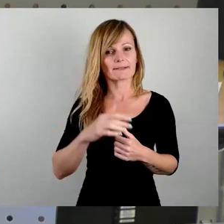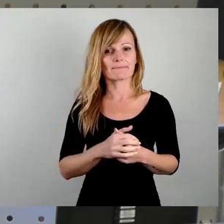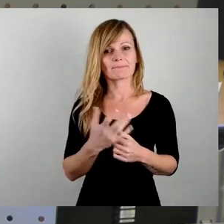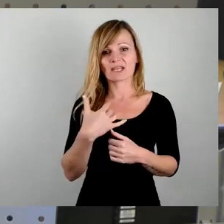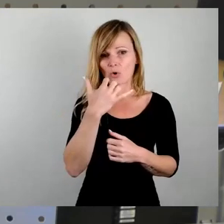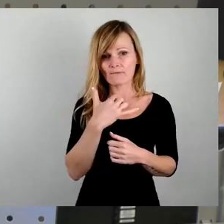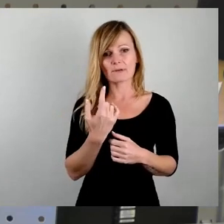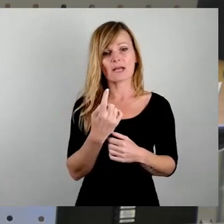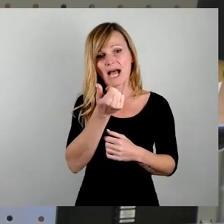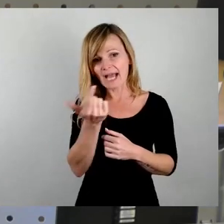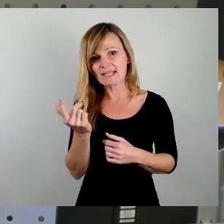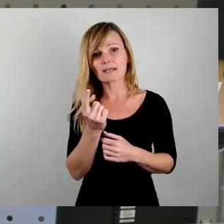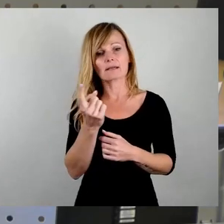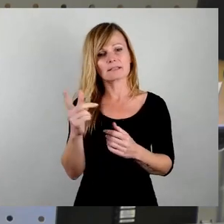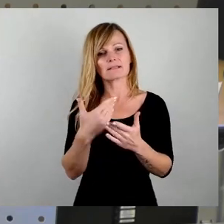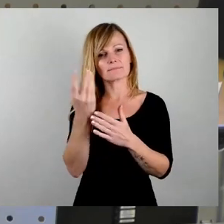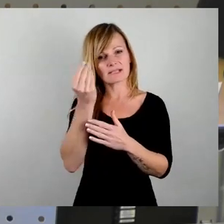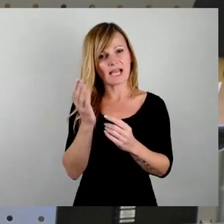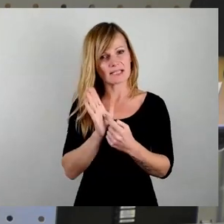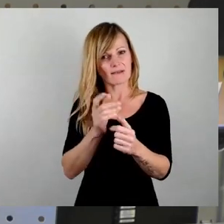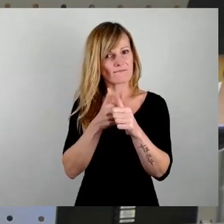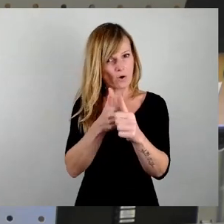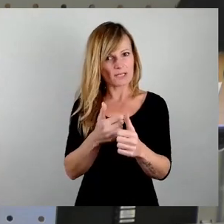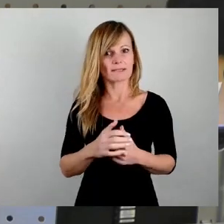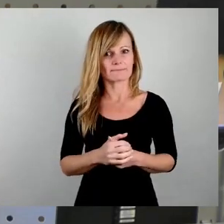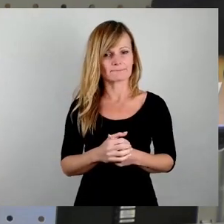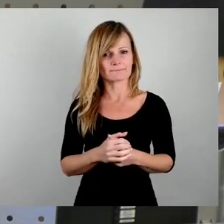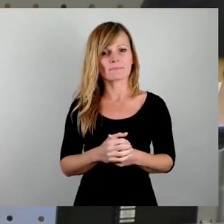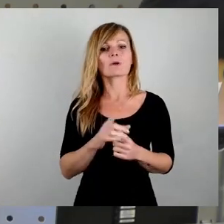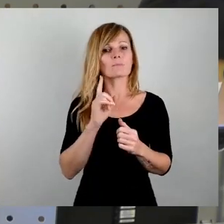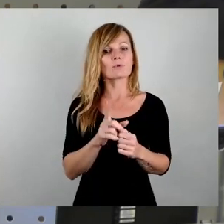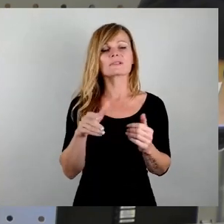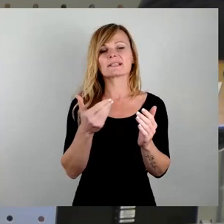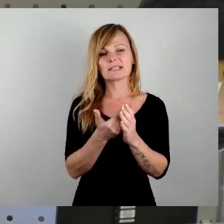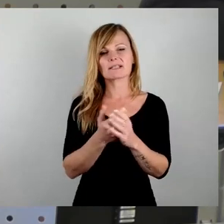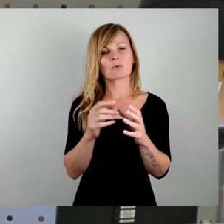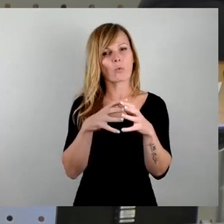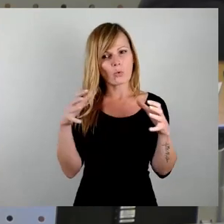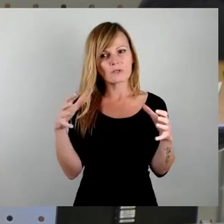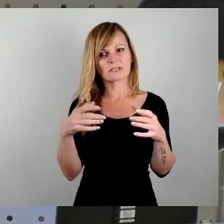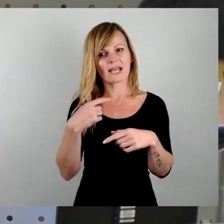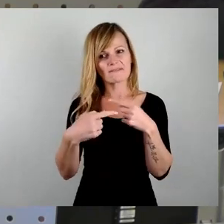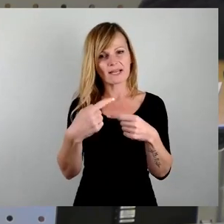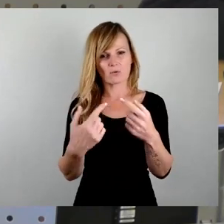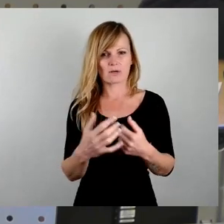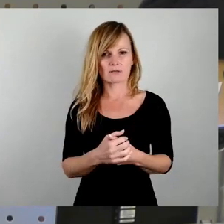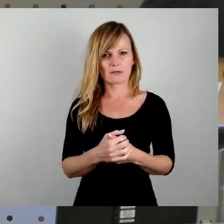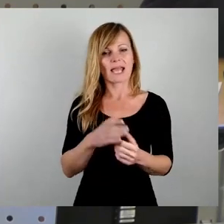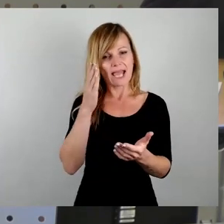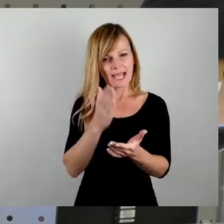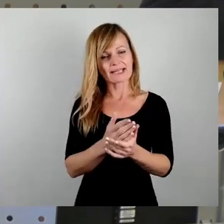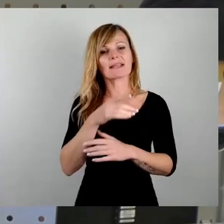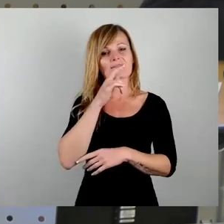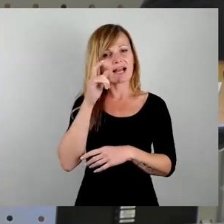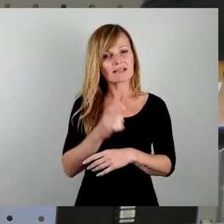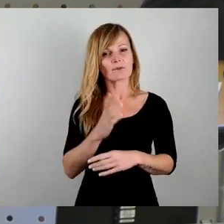einige werden diesem Zeichen folgen und wir müssen bei diesen großen Entwicklungen endlich die Verantwortung des